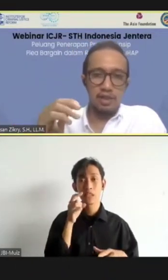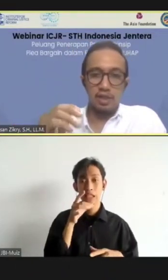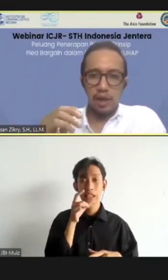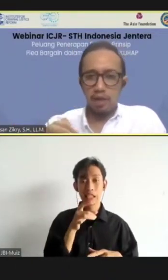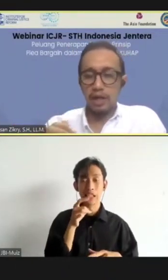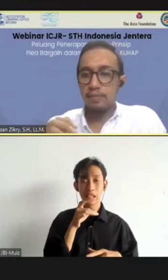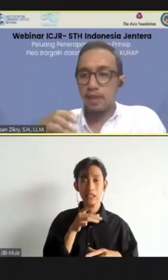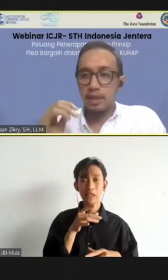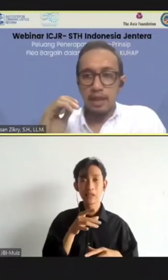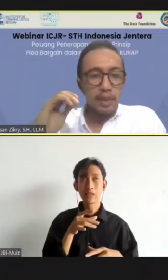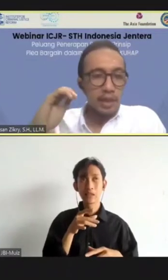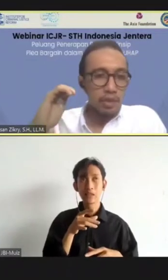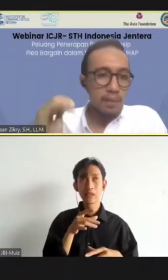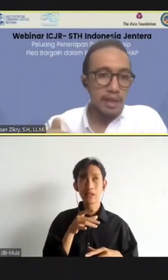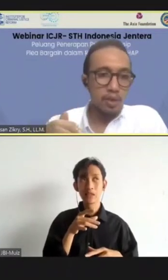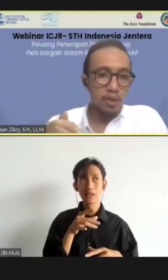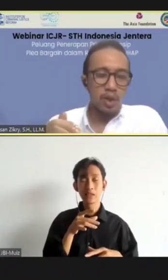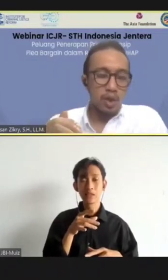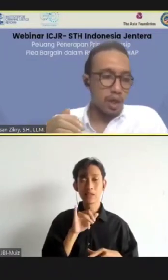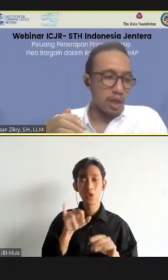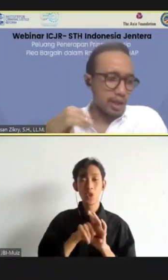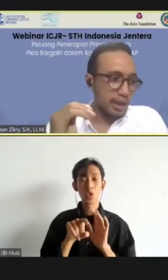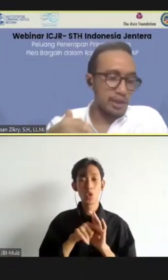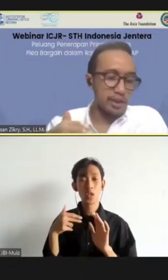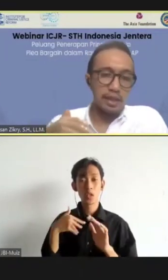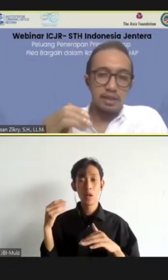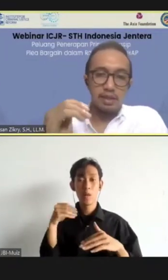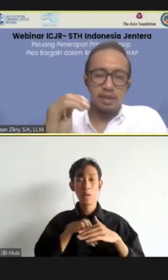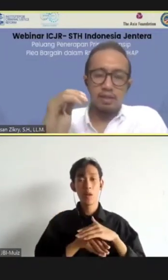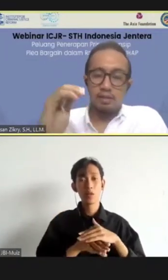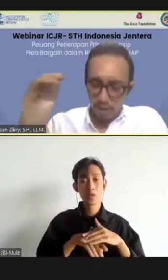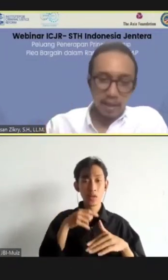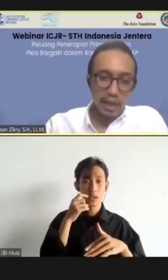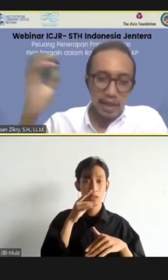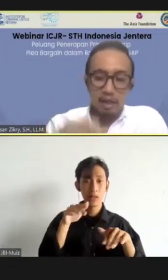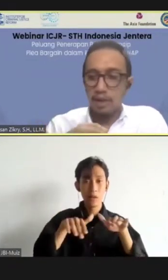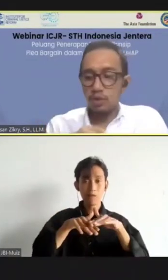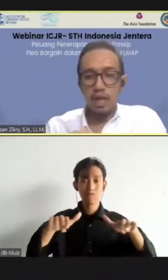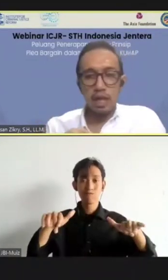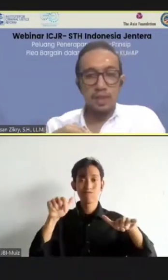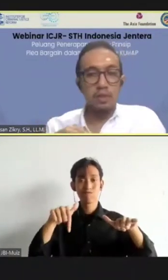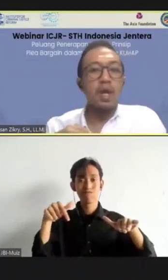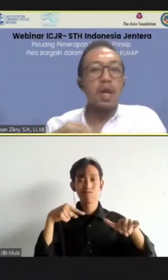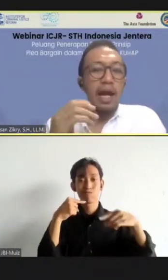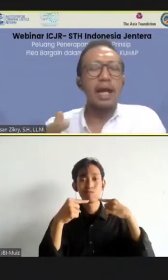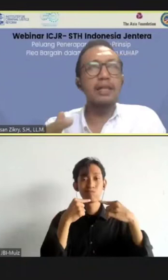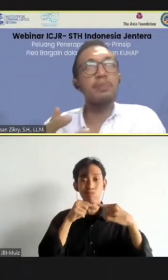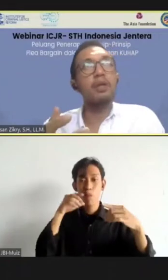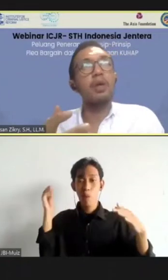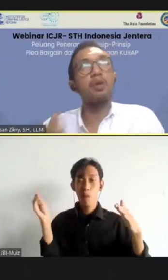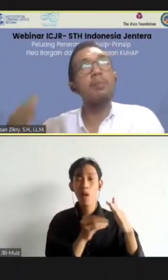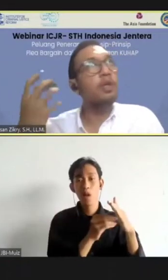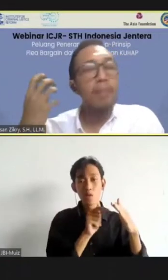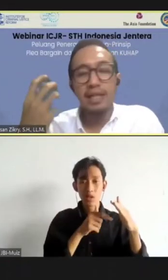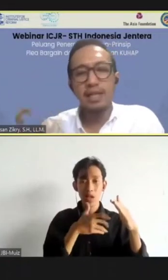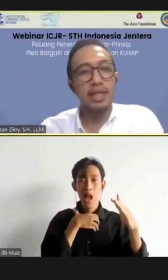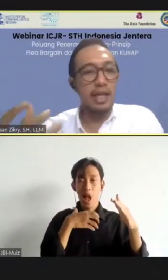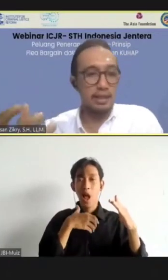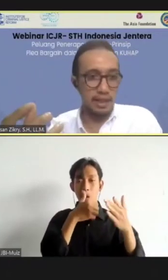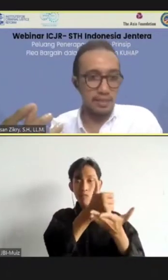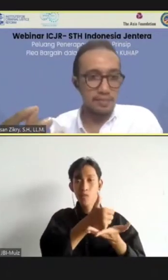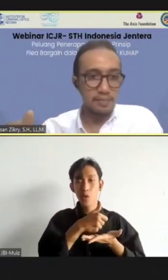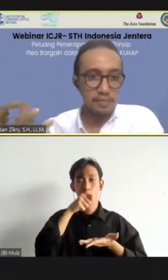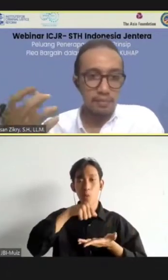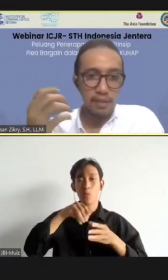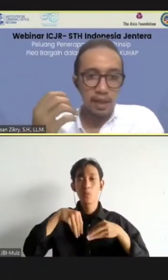Jideon versus Wainwright. Jadi begitu dia masuk critical stage, Play Bargain yang termasuk di dalam situ, hak atas bantuan hukum itu pasti